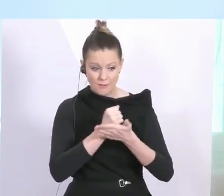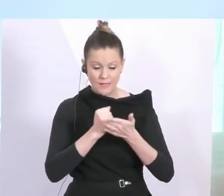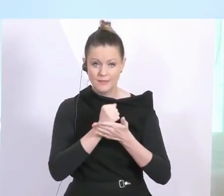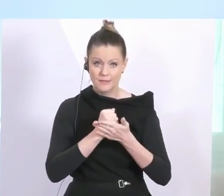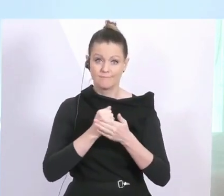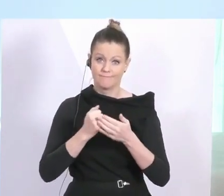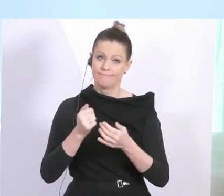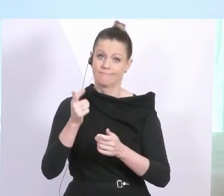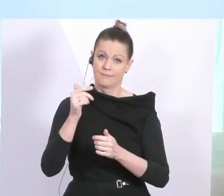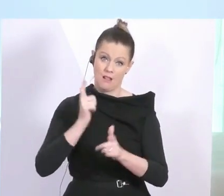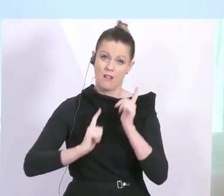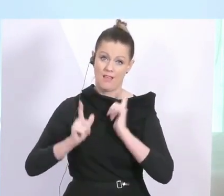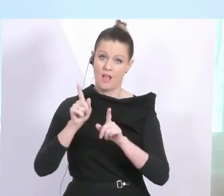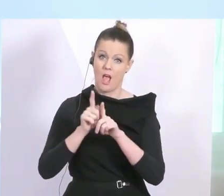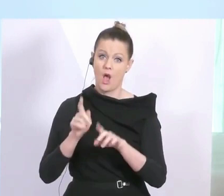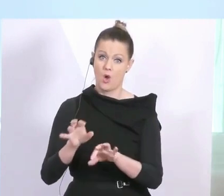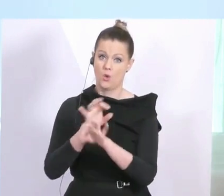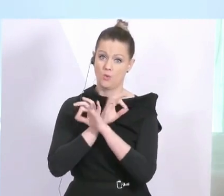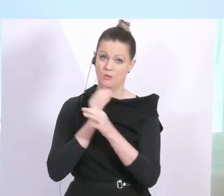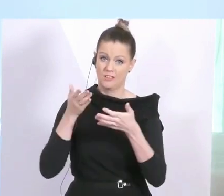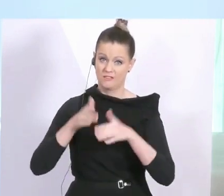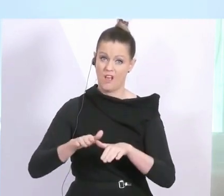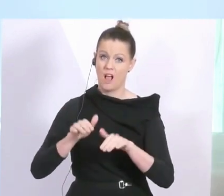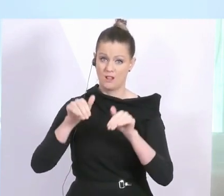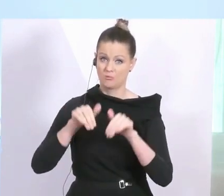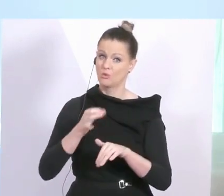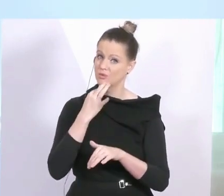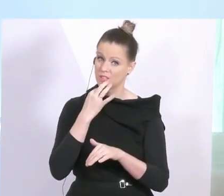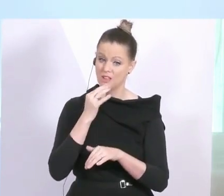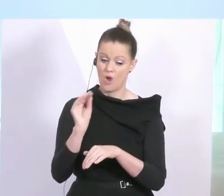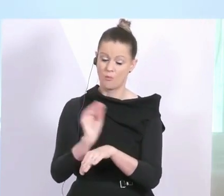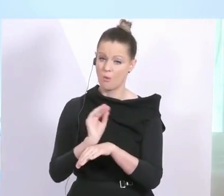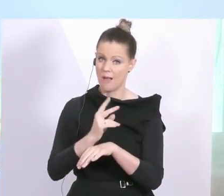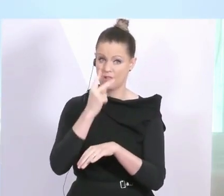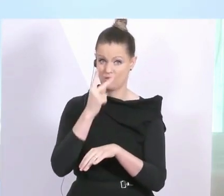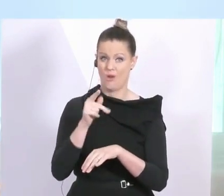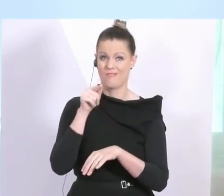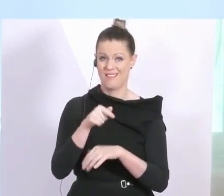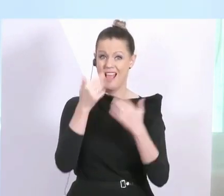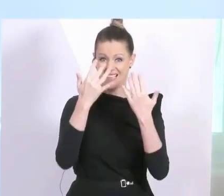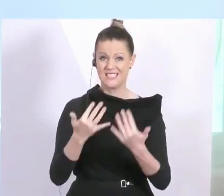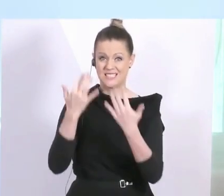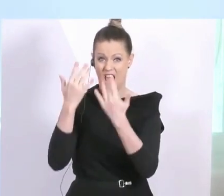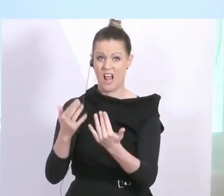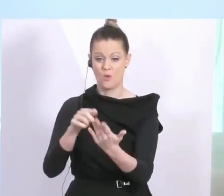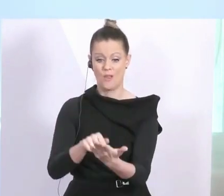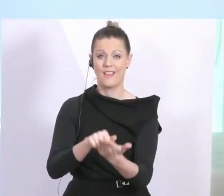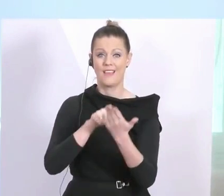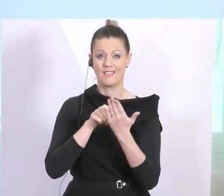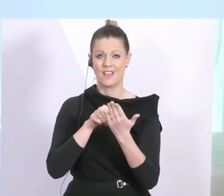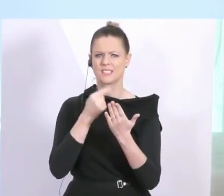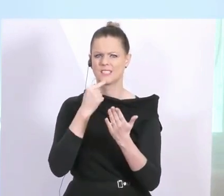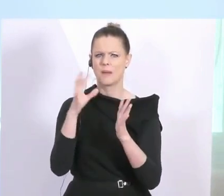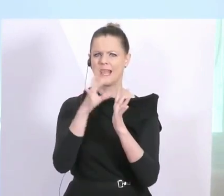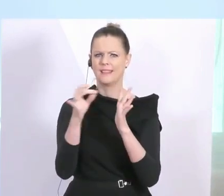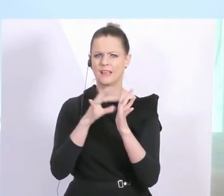und leider auch die Todesfälle verstärkt betrachten, weil das ist, das sind Zahlen und Hinweise, eben Indikatoren,